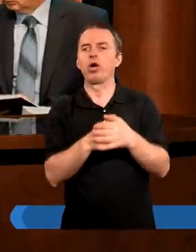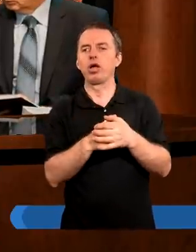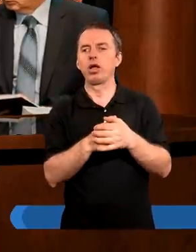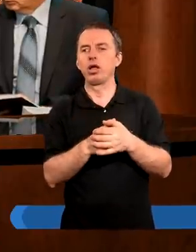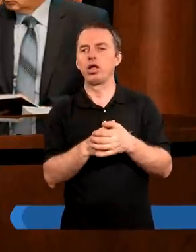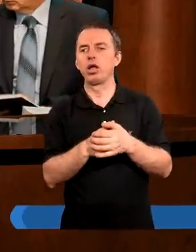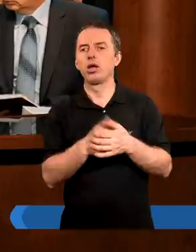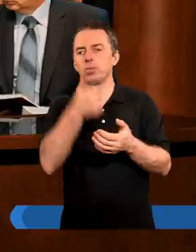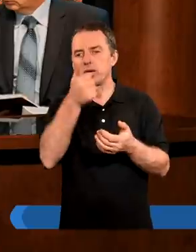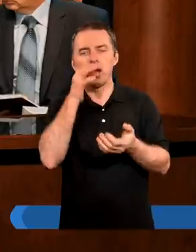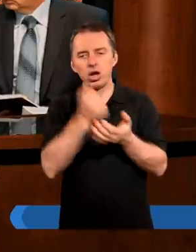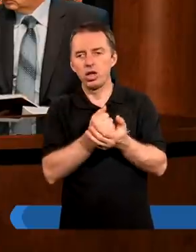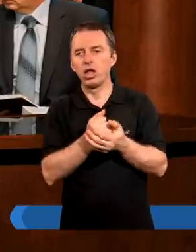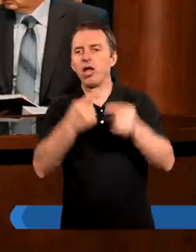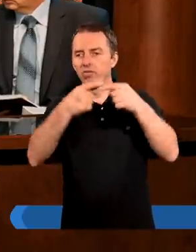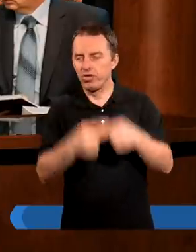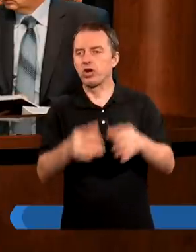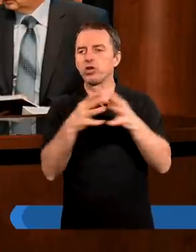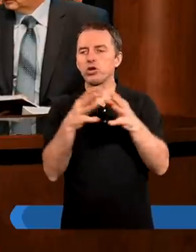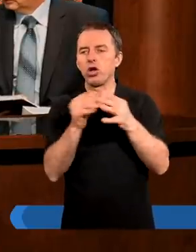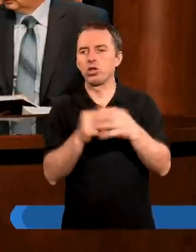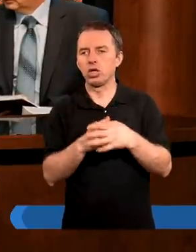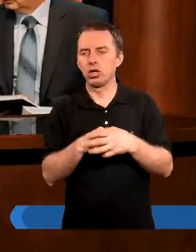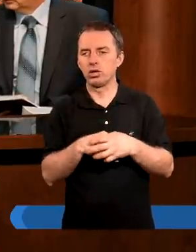pierwszego listu, wiersz dziesiąty.